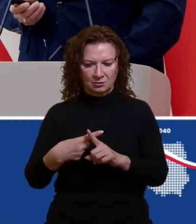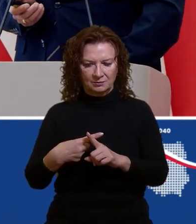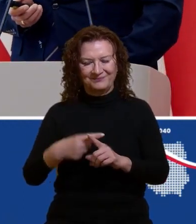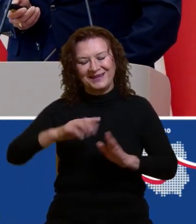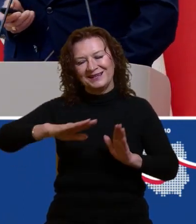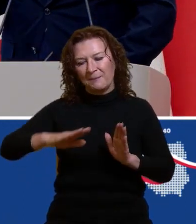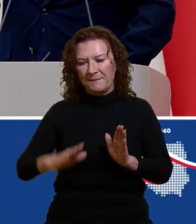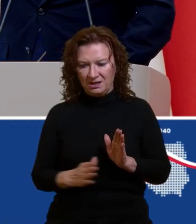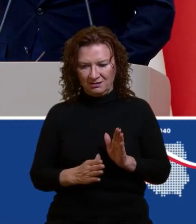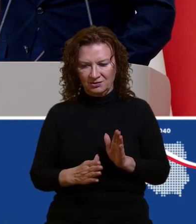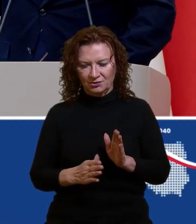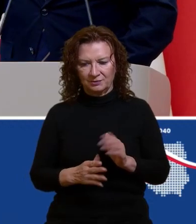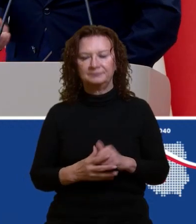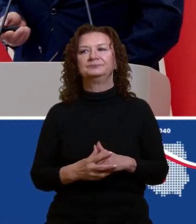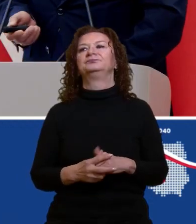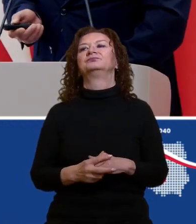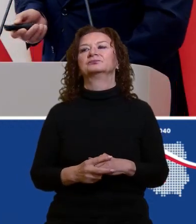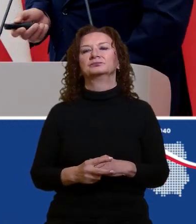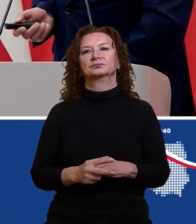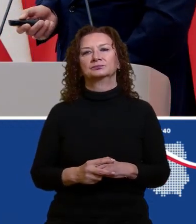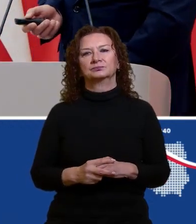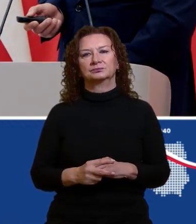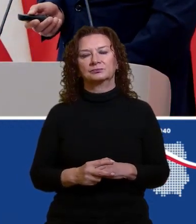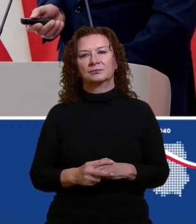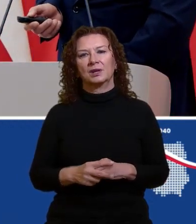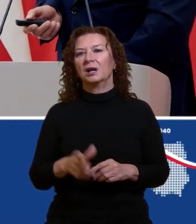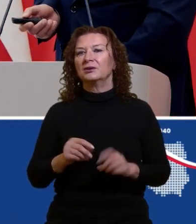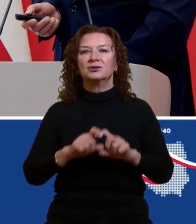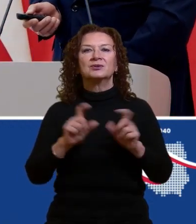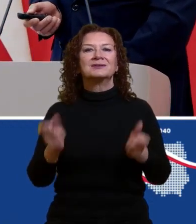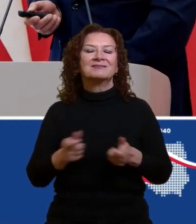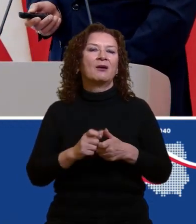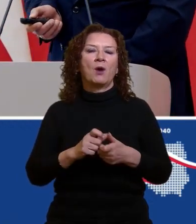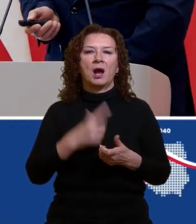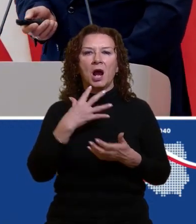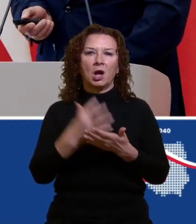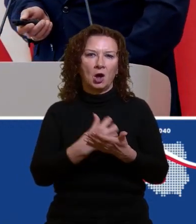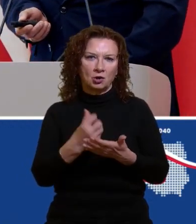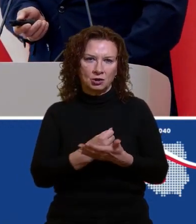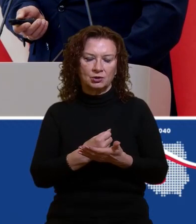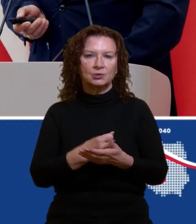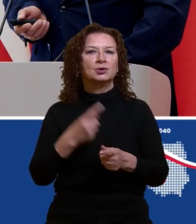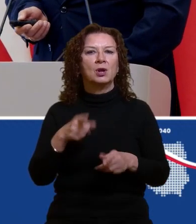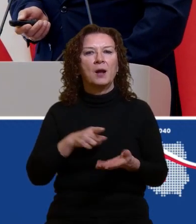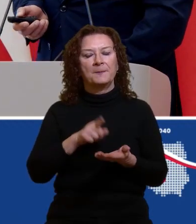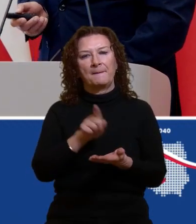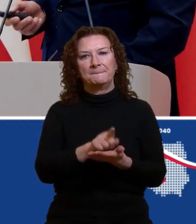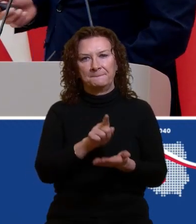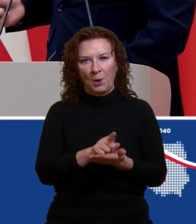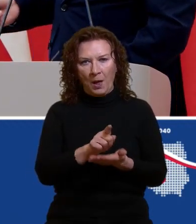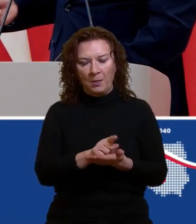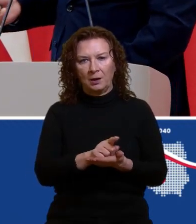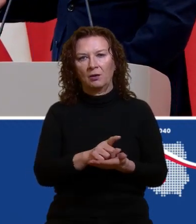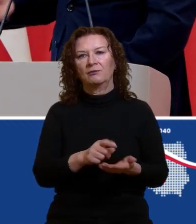niż świadczenia, czy korzyści podatkowe dla rodziców wychowujących